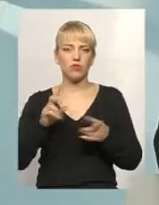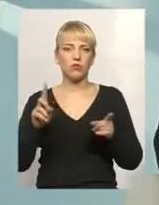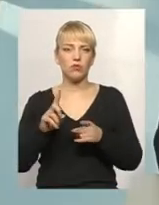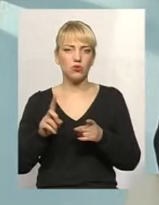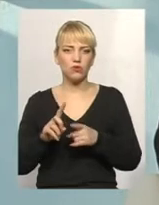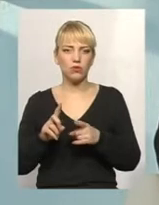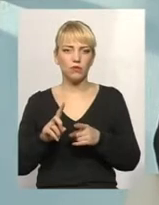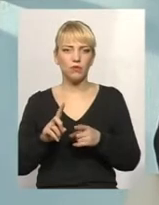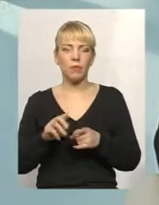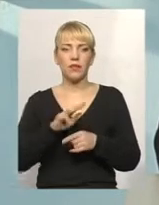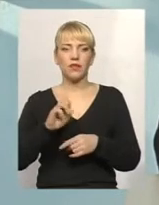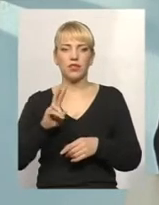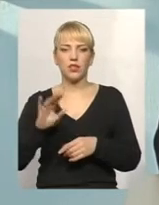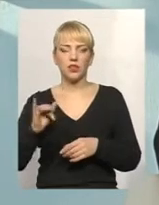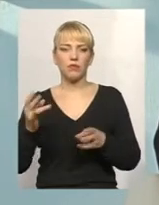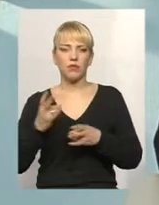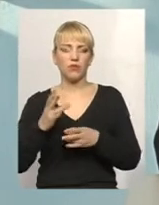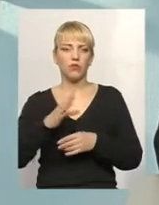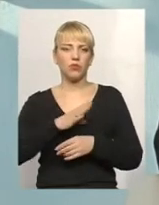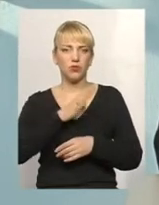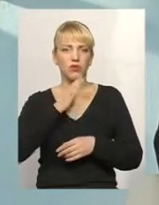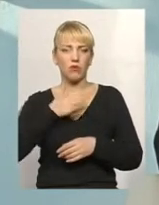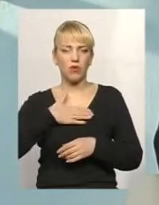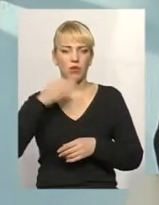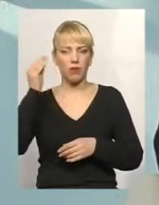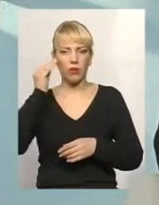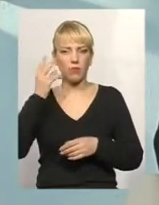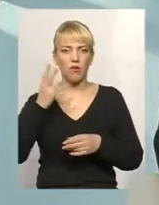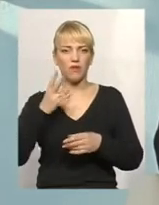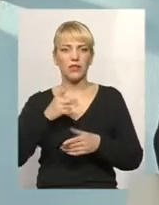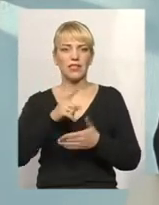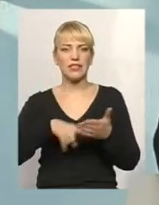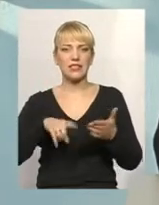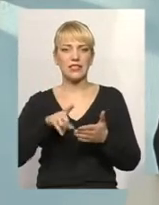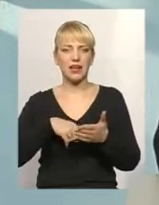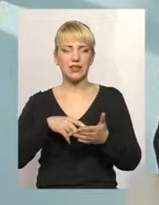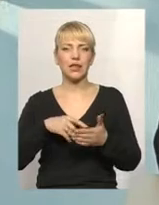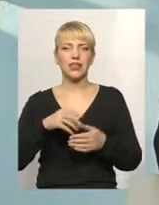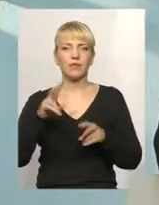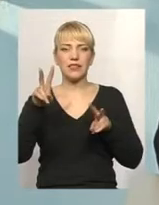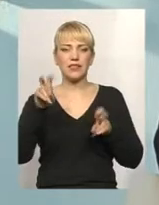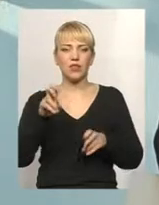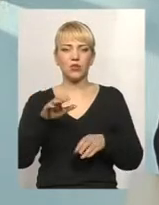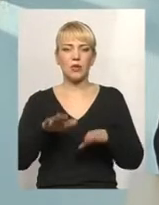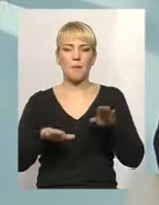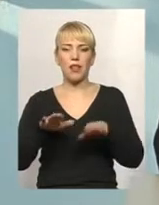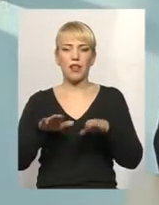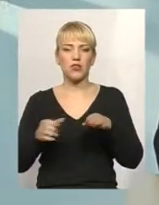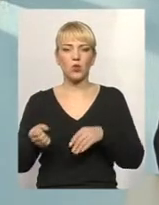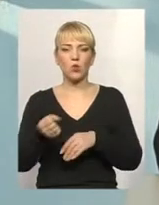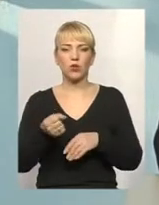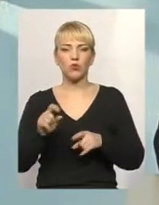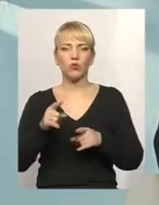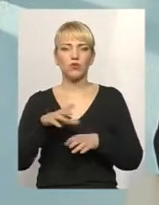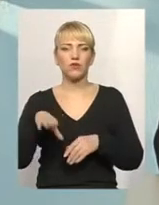має бути, на моє переконання, має бути знятий цей статус балансоутримувача, тому що всі практично квартири